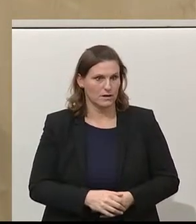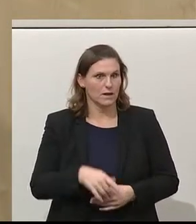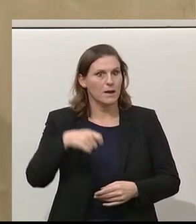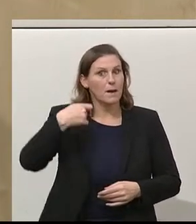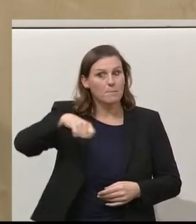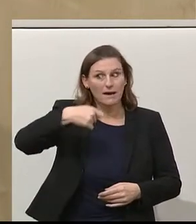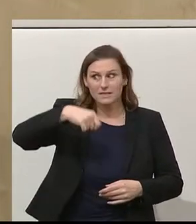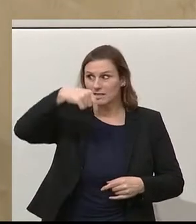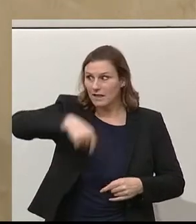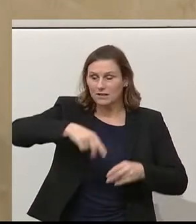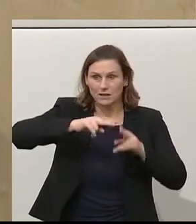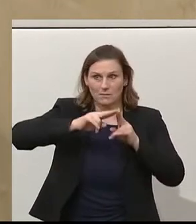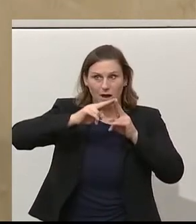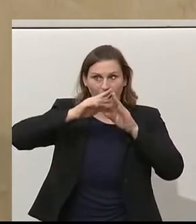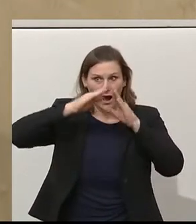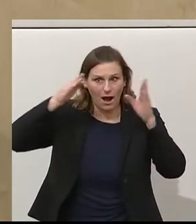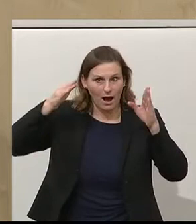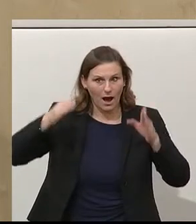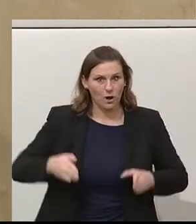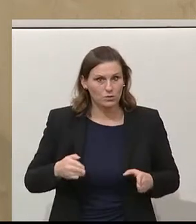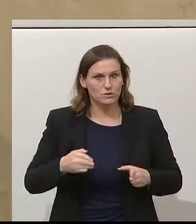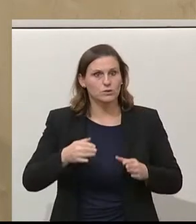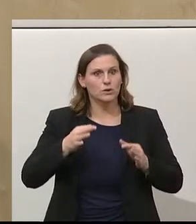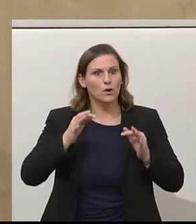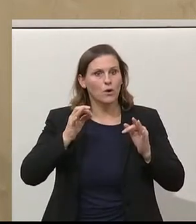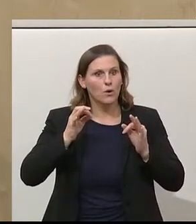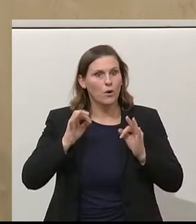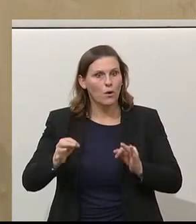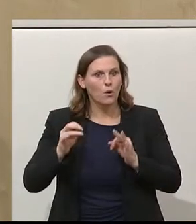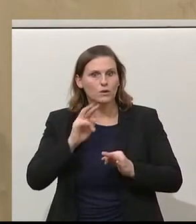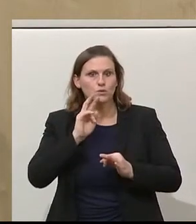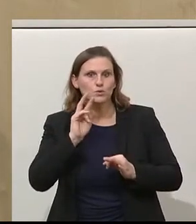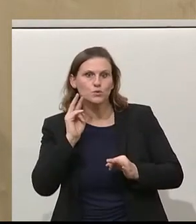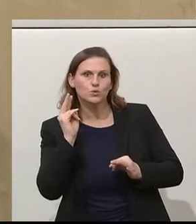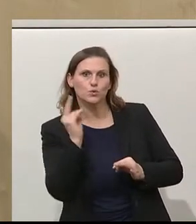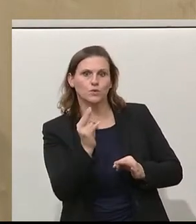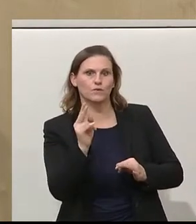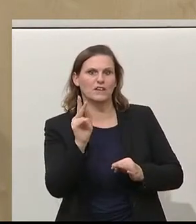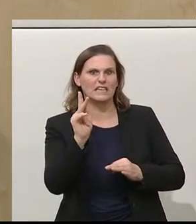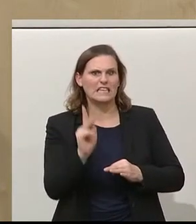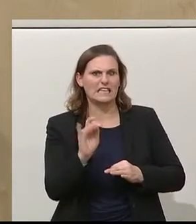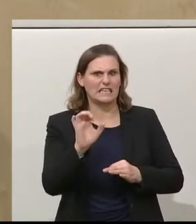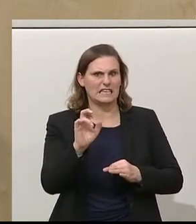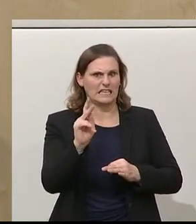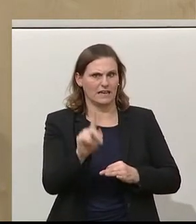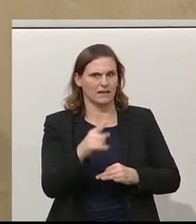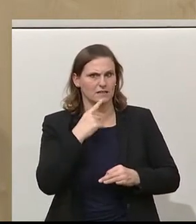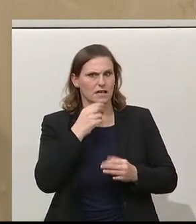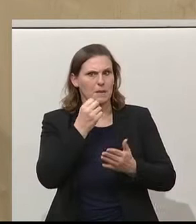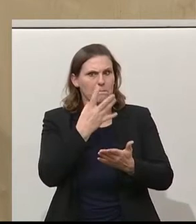Hauses hierherstellt, einen Ordnungsruf an den Klubobmann Kickl verteilt, dafür, dass er aus einem